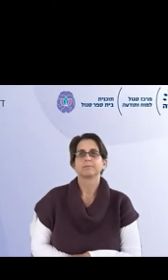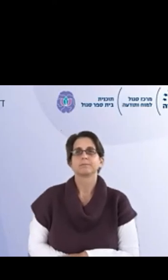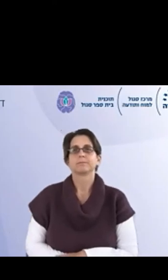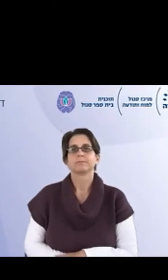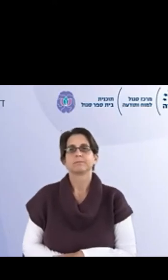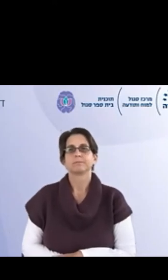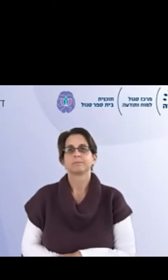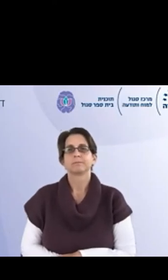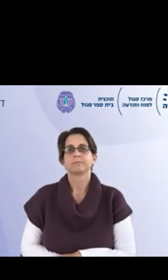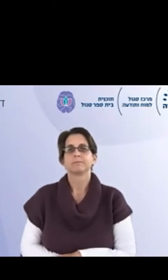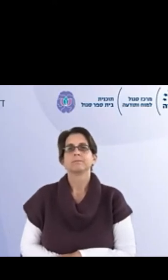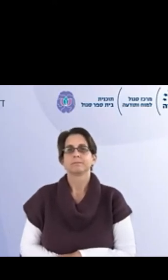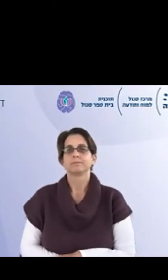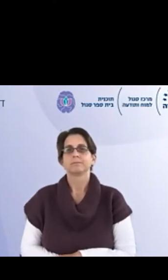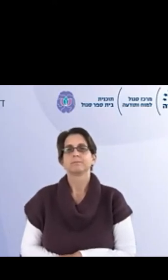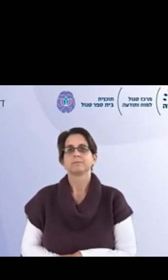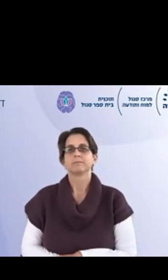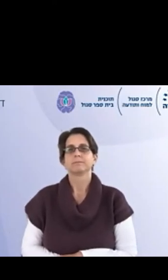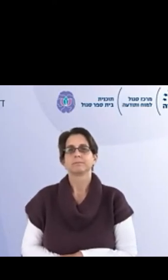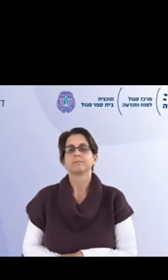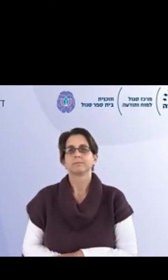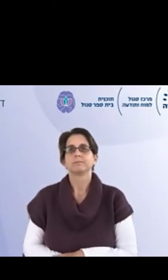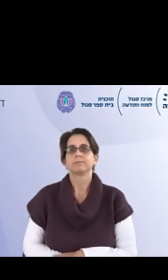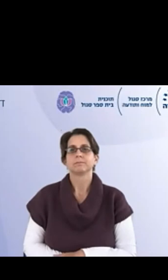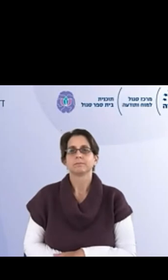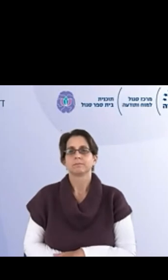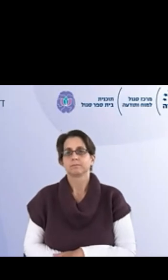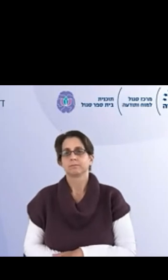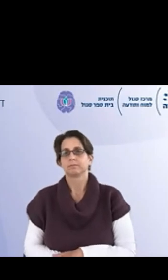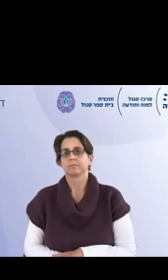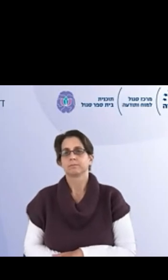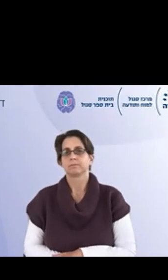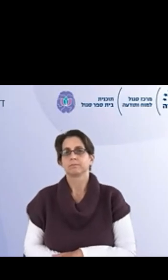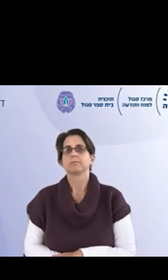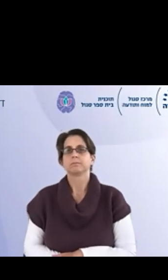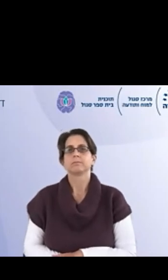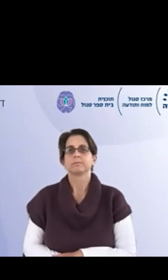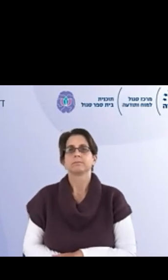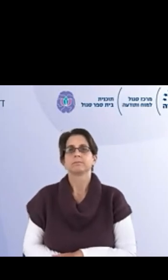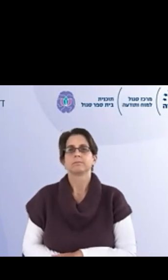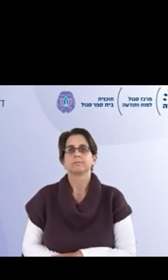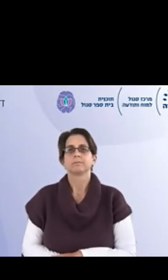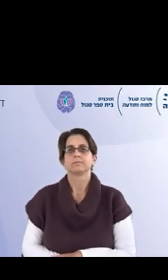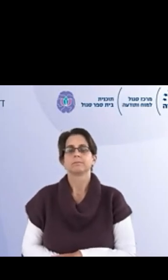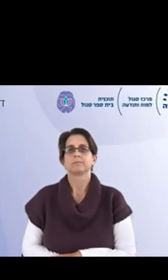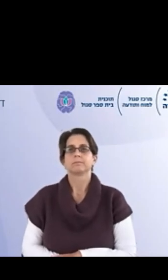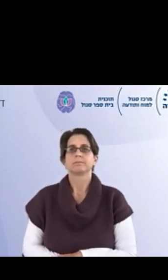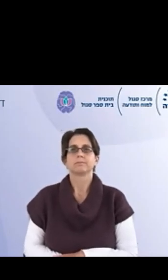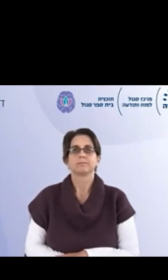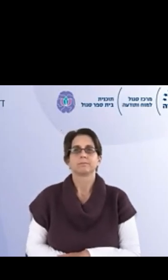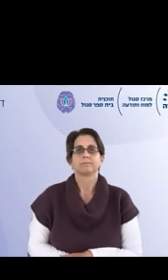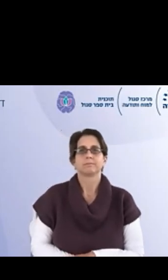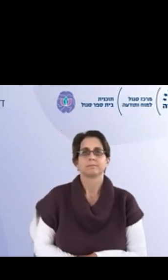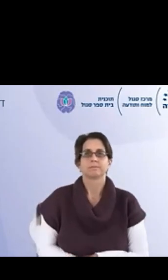רגע סוג של הצבעה, אם הולכים לזה או לא הולכים על זה, ואני חושבת שזה הכי מאוד מאוד חשוב, דרך אגב, זה שההנלה הצביע, זה לא